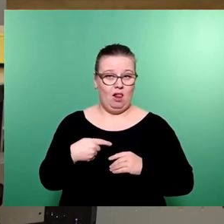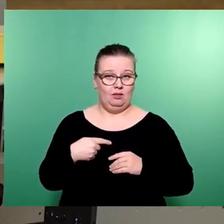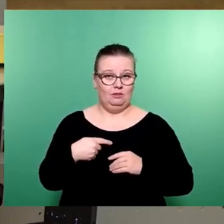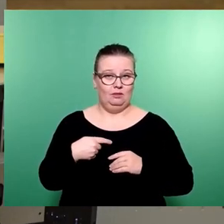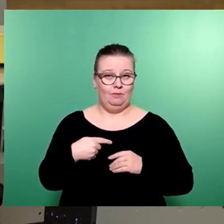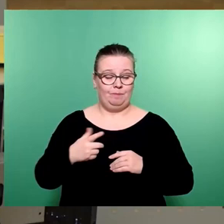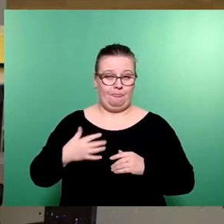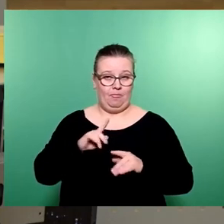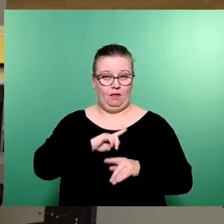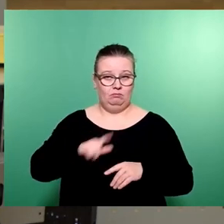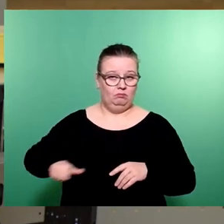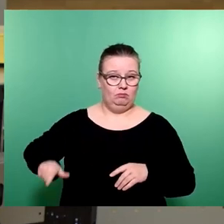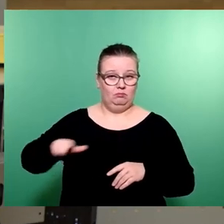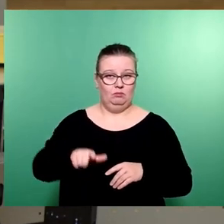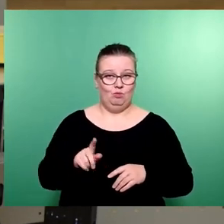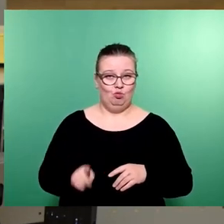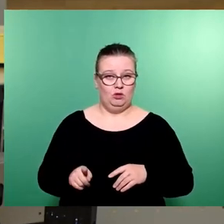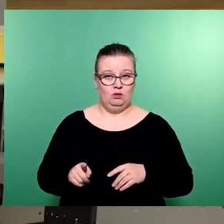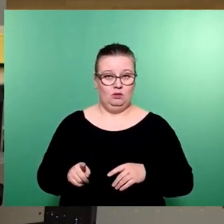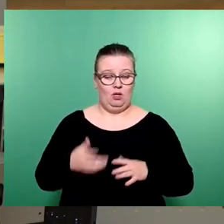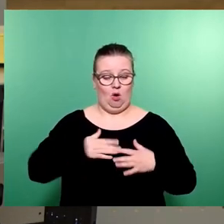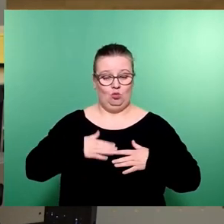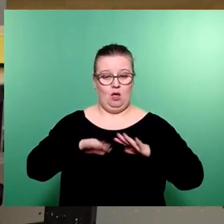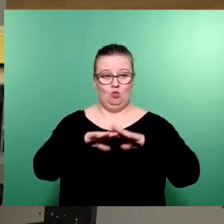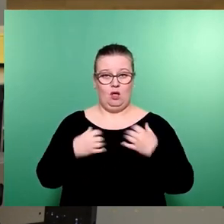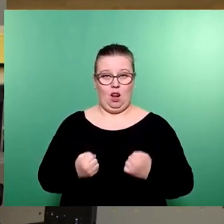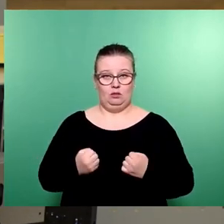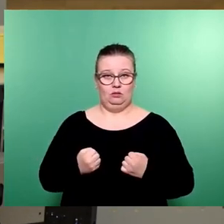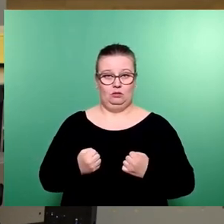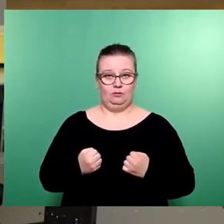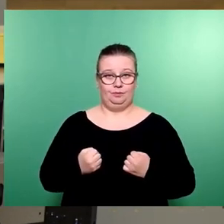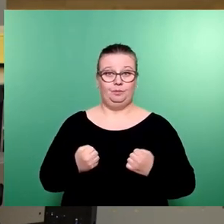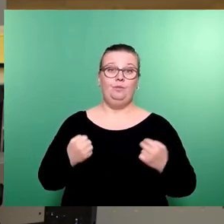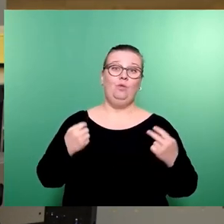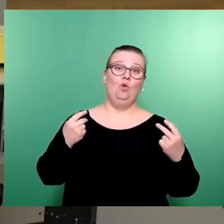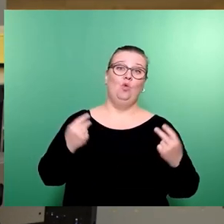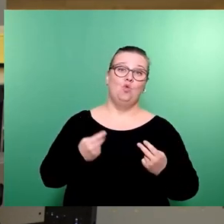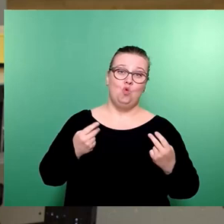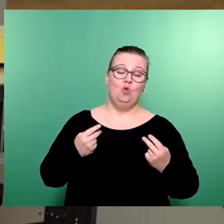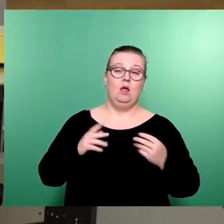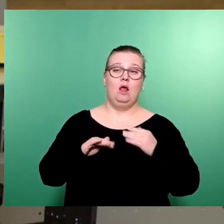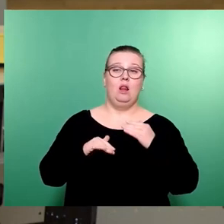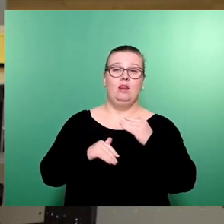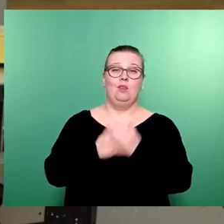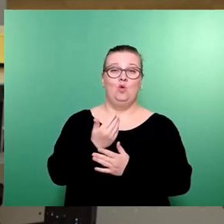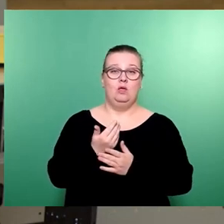dazu tun müssen aus dem Haushalt oder aus einer neuen Quelle